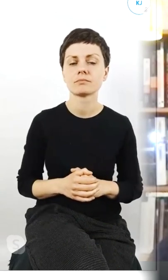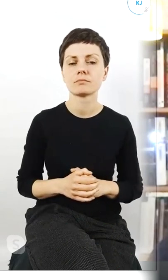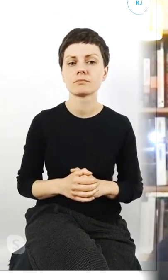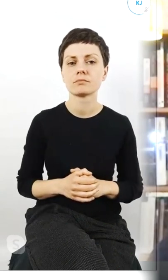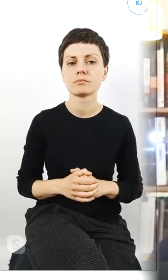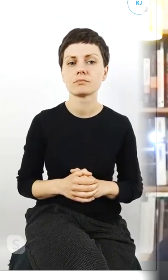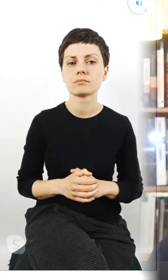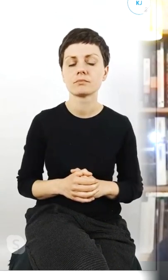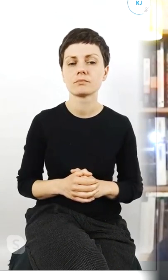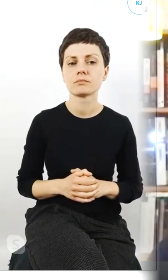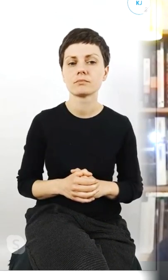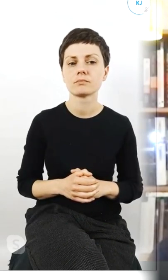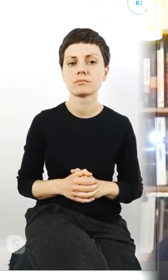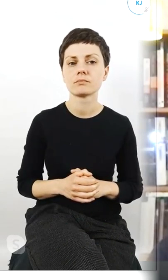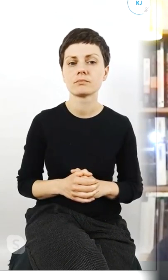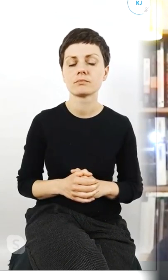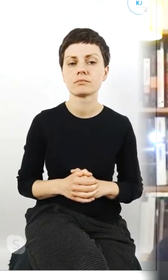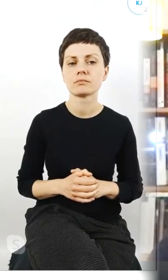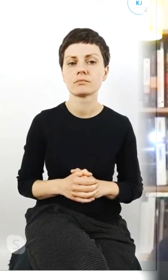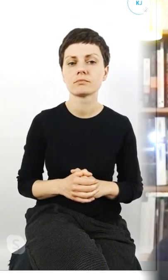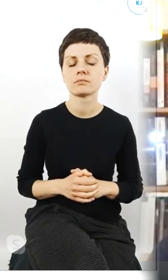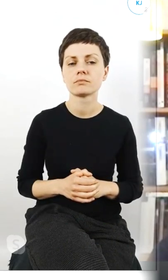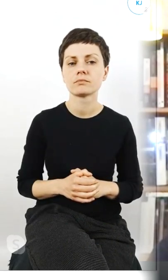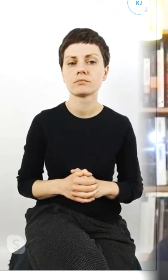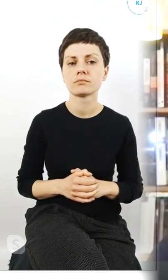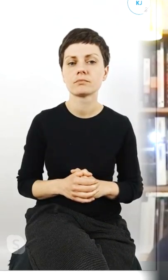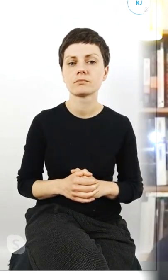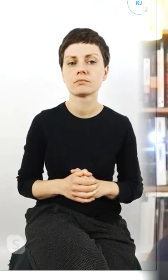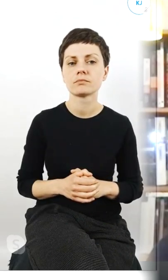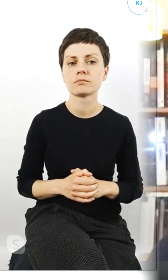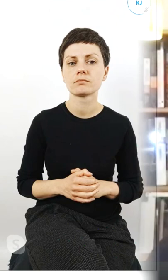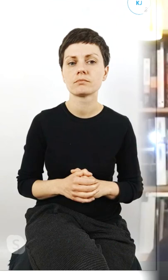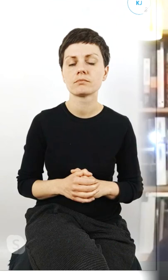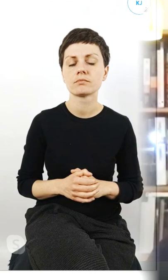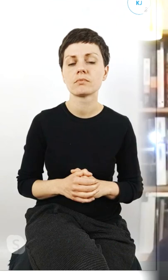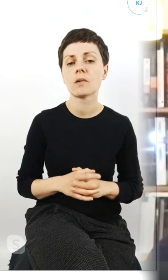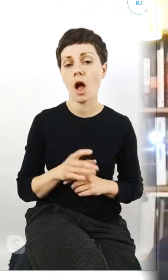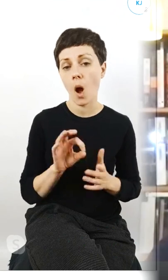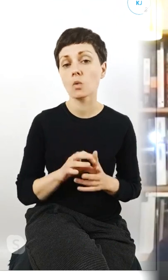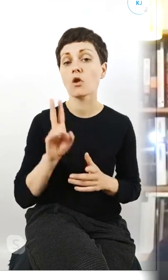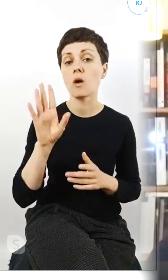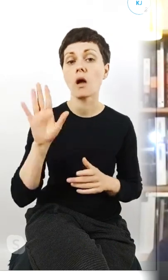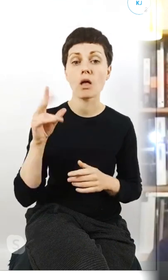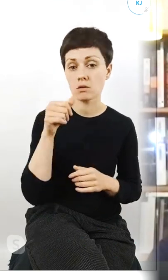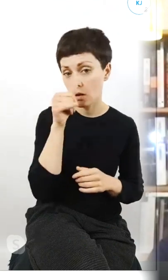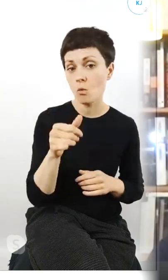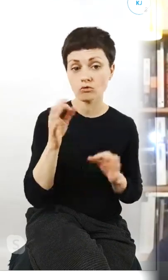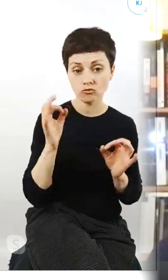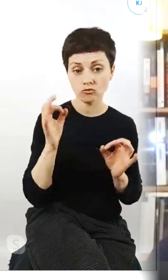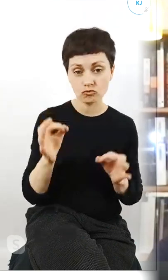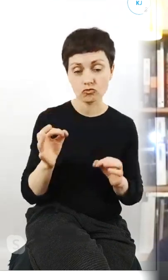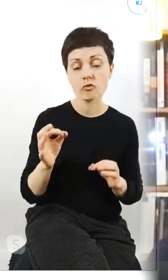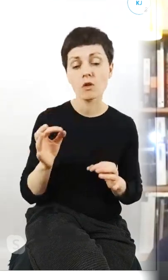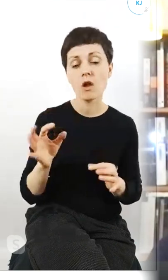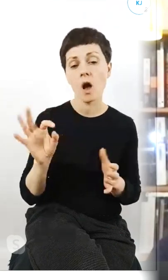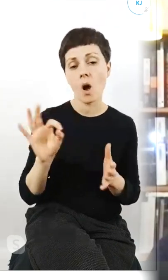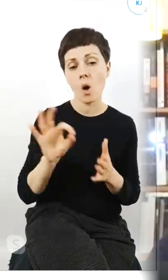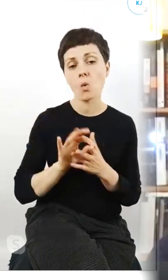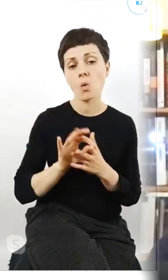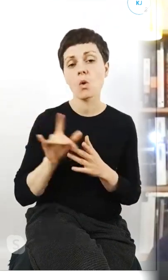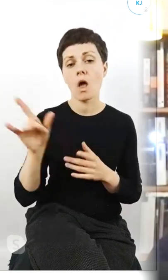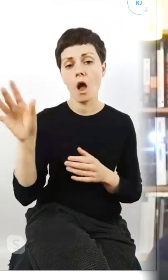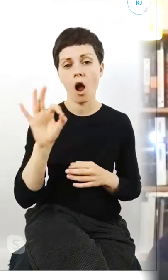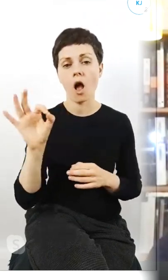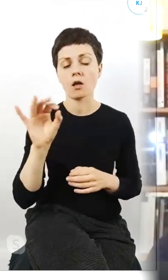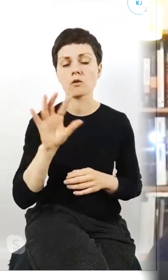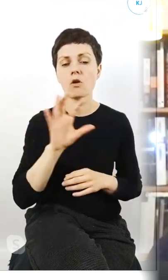spółdzielić także Super tak I będą mieli też okazji jeżeli nie byli teraz z nami na bieżąco dziękujemy widzom wszystkim którzy teraz byli ale będzie jeszcze